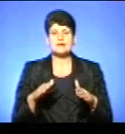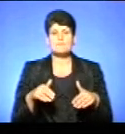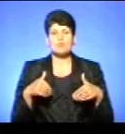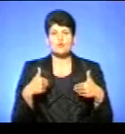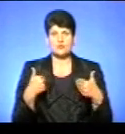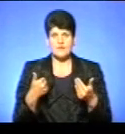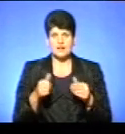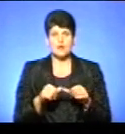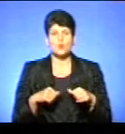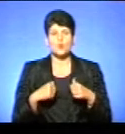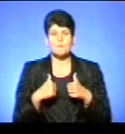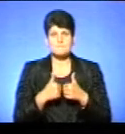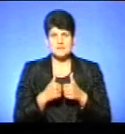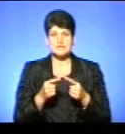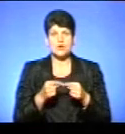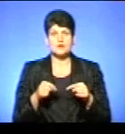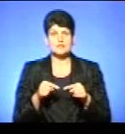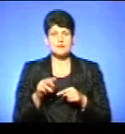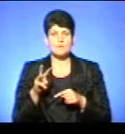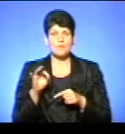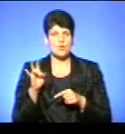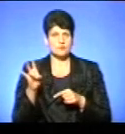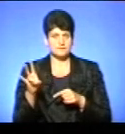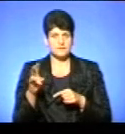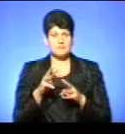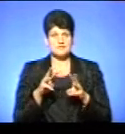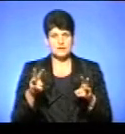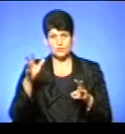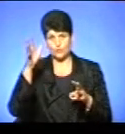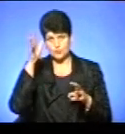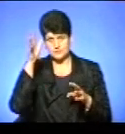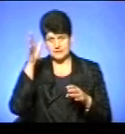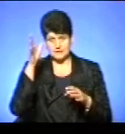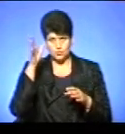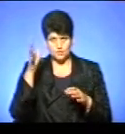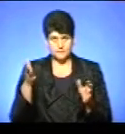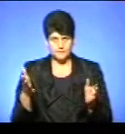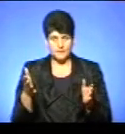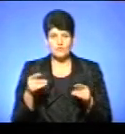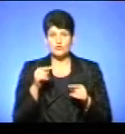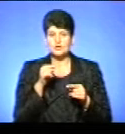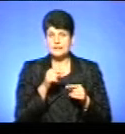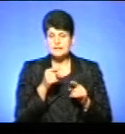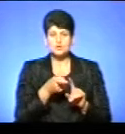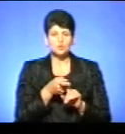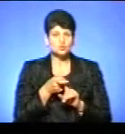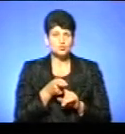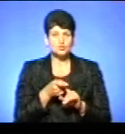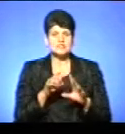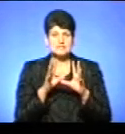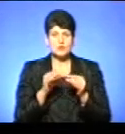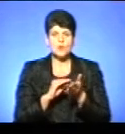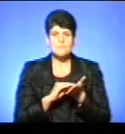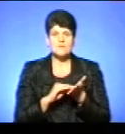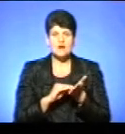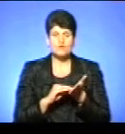комісія, організована МОН, Міністерством освіти та науки України, вони стосуються загалом правопису